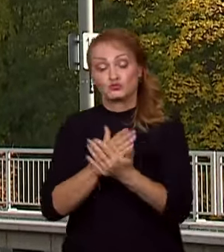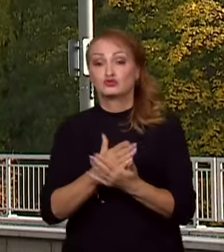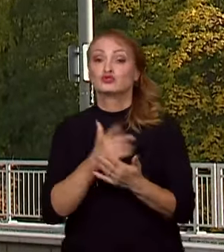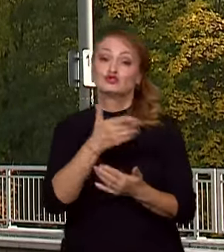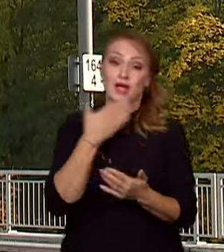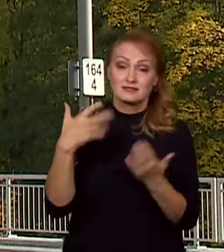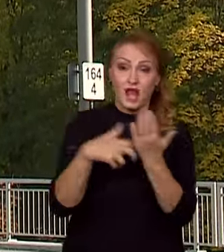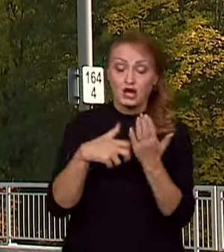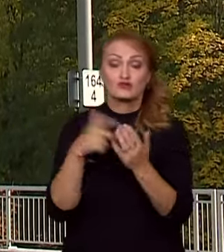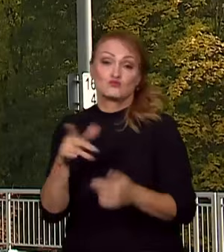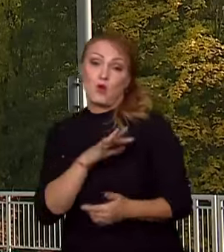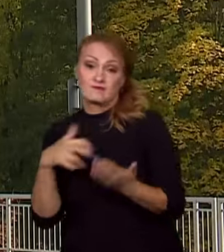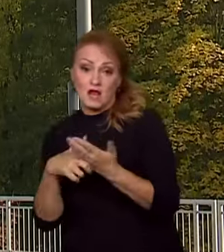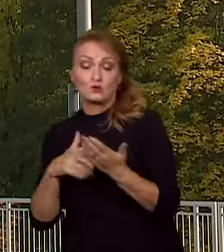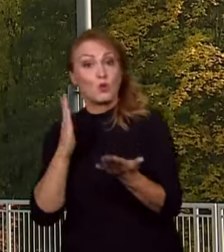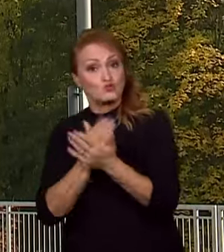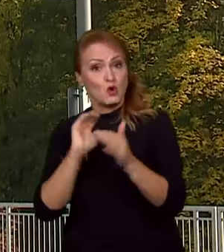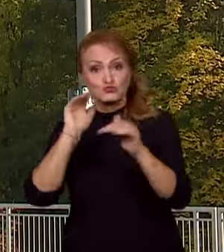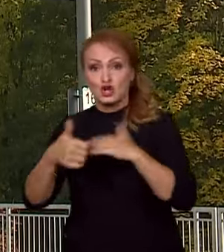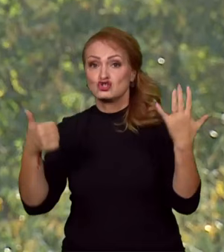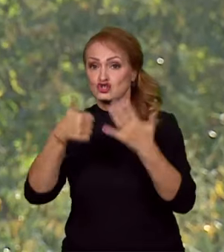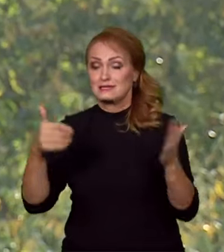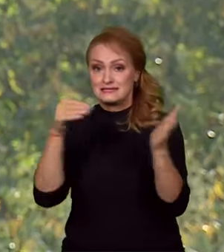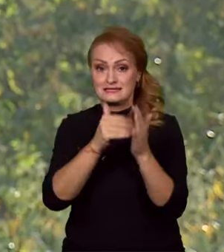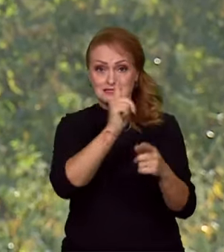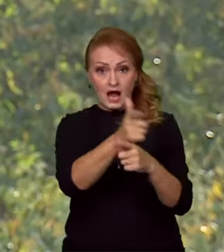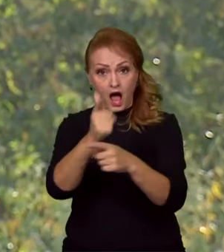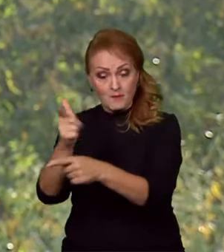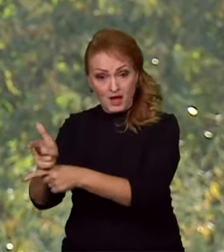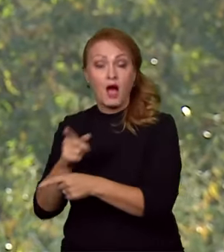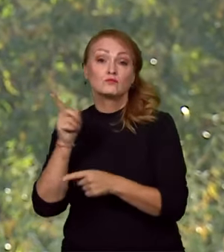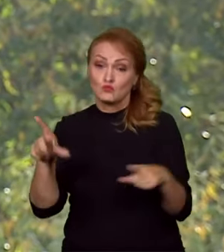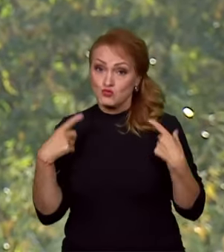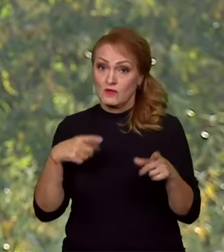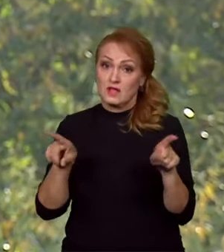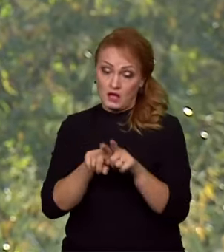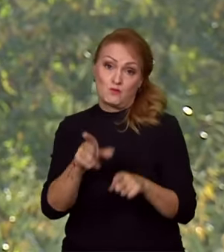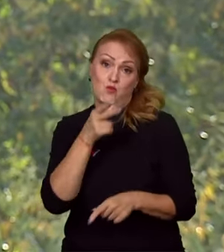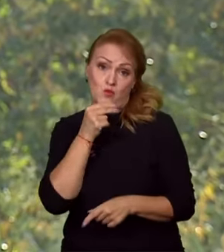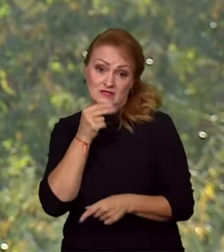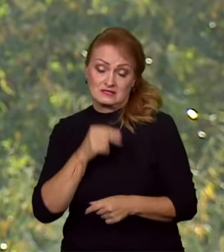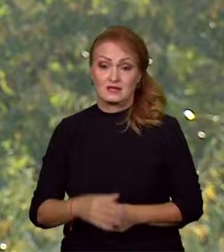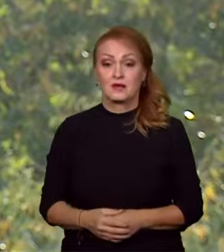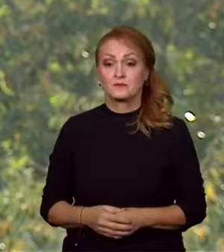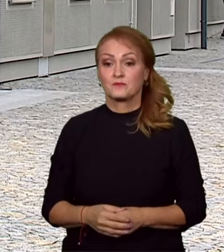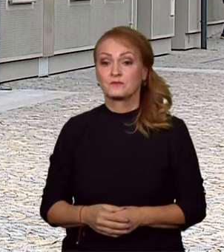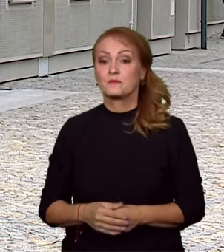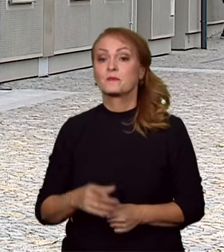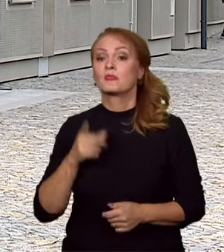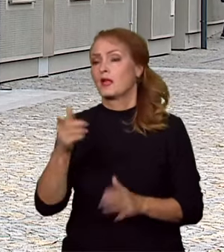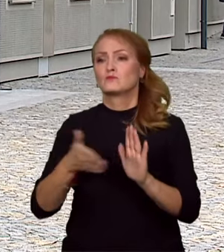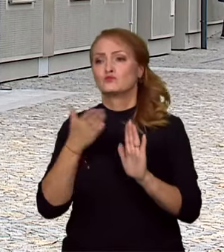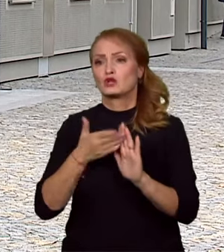nádražích přes šest tisíc kamer. Ty k vyšetřování využívá i policie. Když se bavíme o drobných krádežích až po